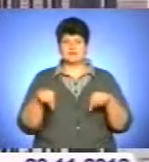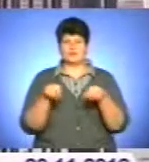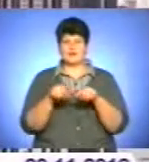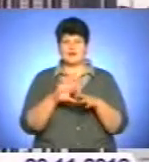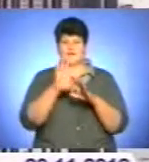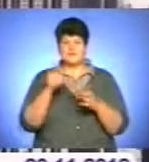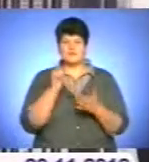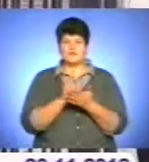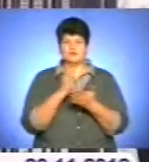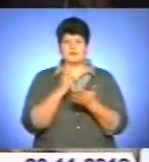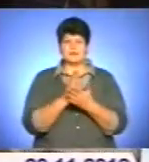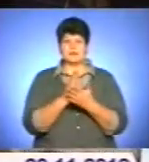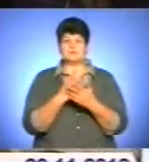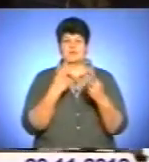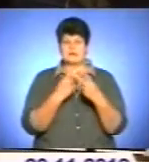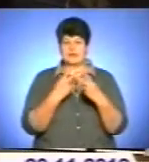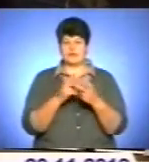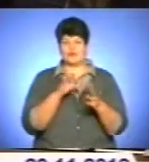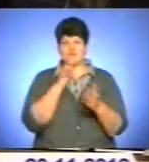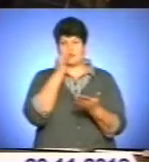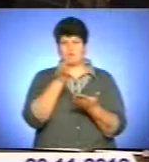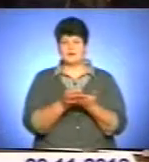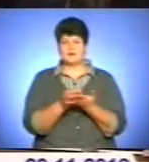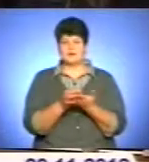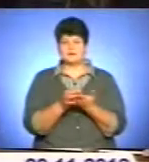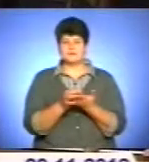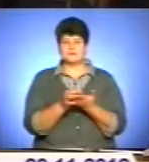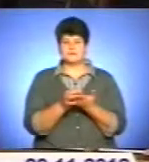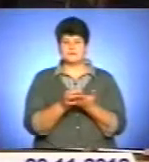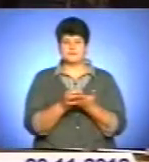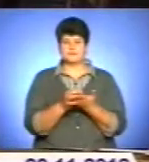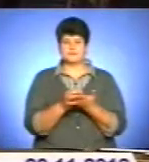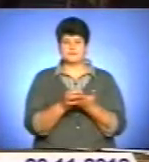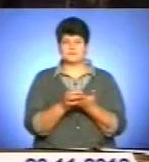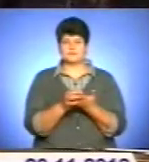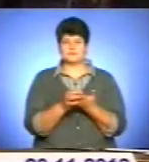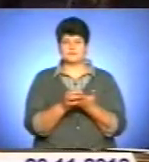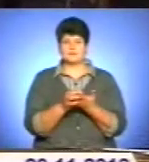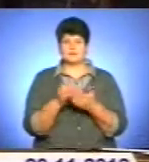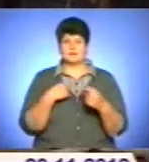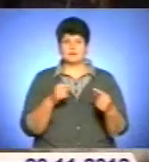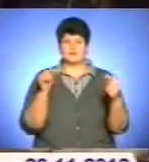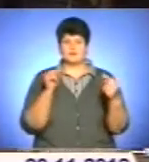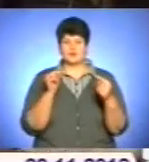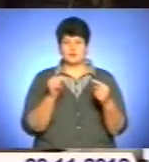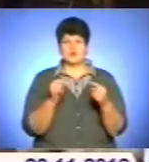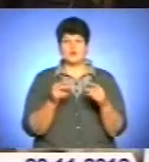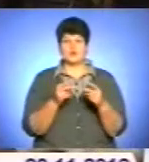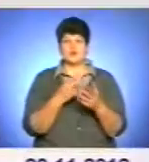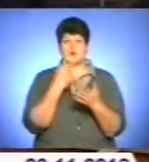кримінальну відповідальність. Наша фракція категорична проти розвитку закону,